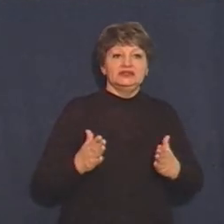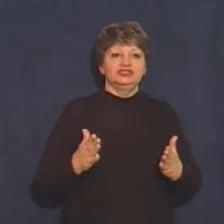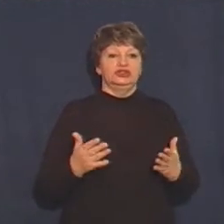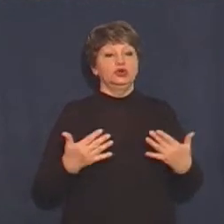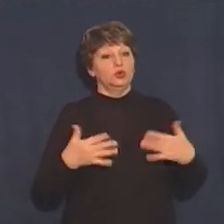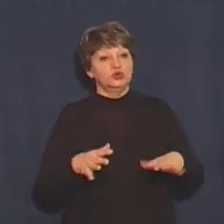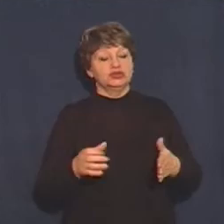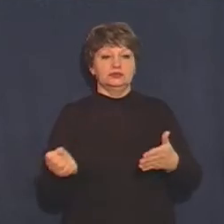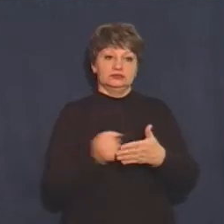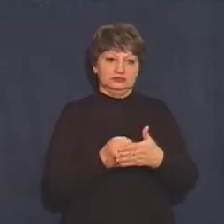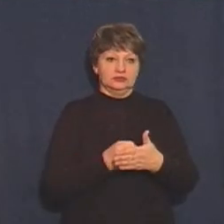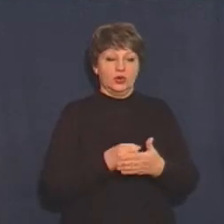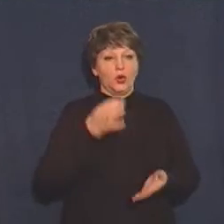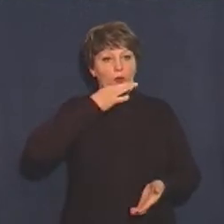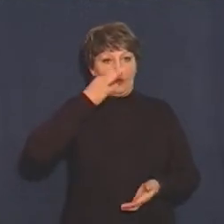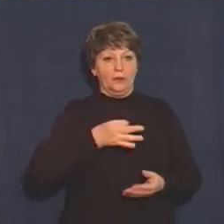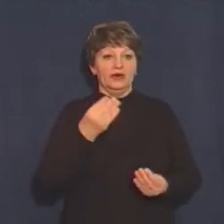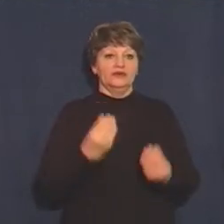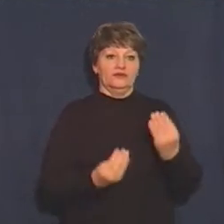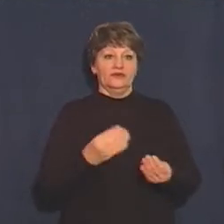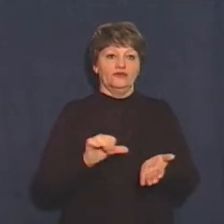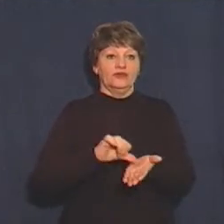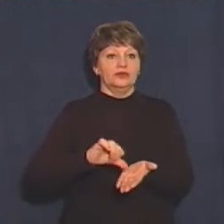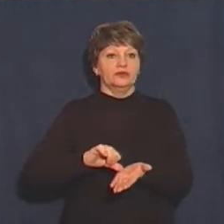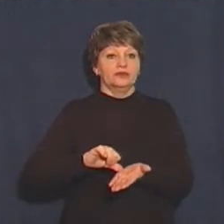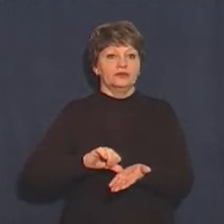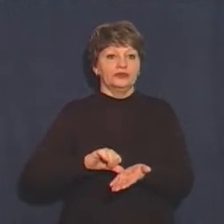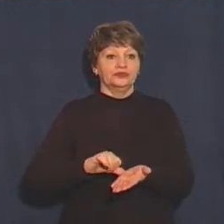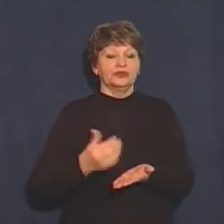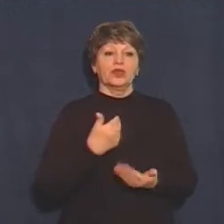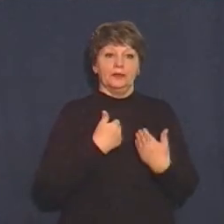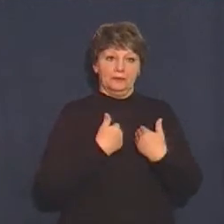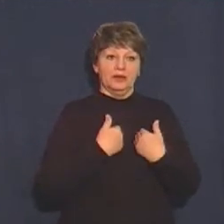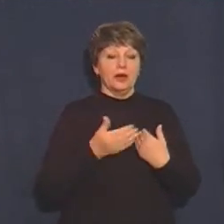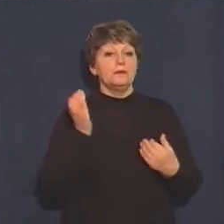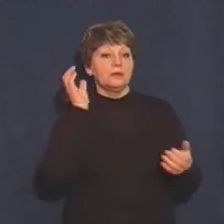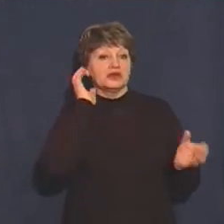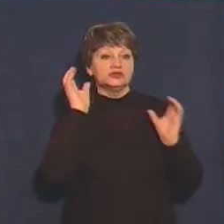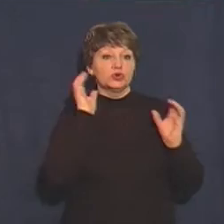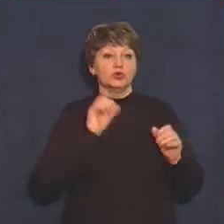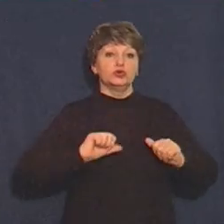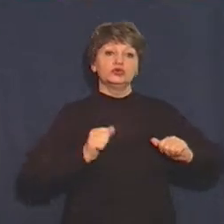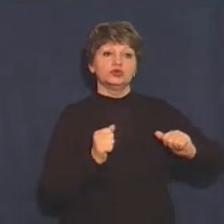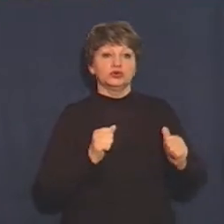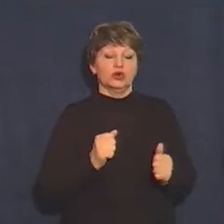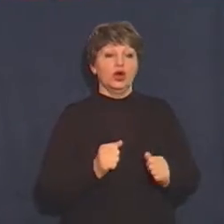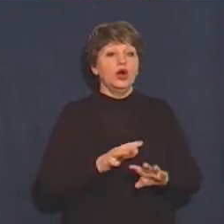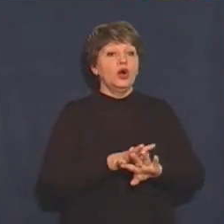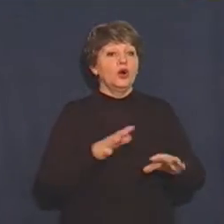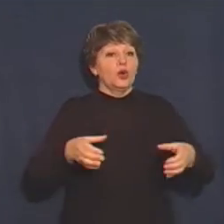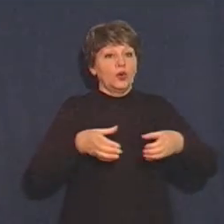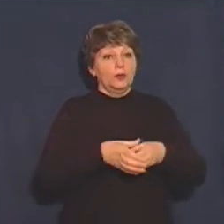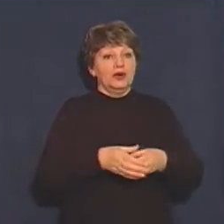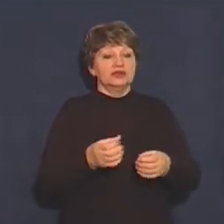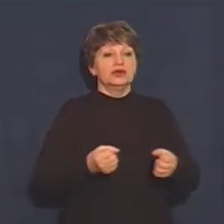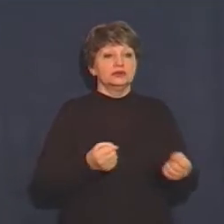добули досвіду в іграх і ми переслуховувалися до 1-1 до 1. Команда закріпилась на позиціях